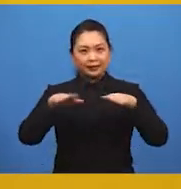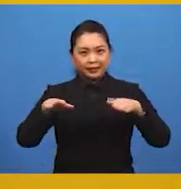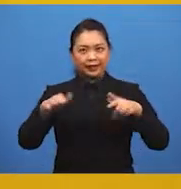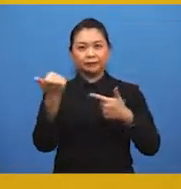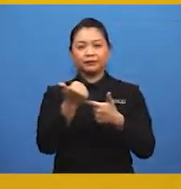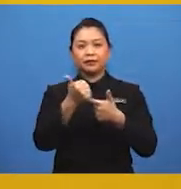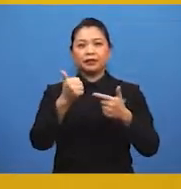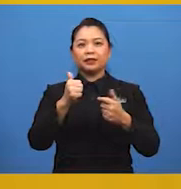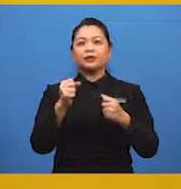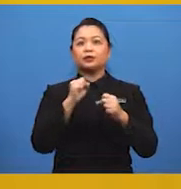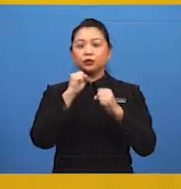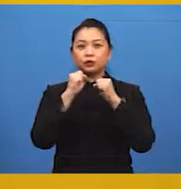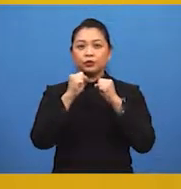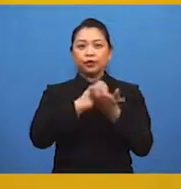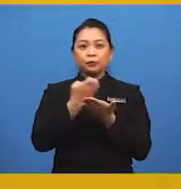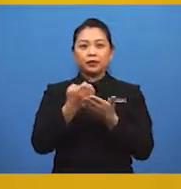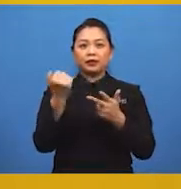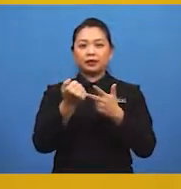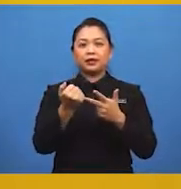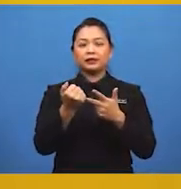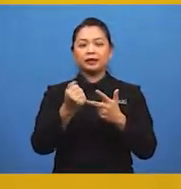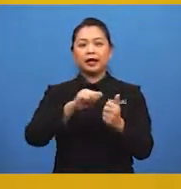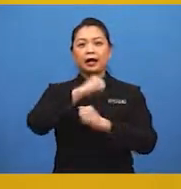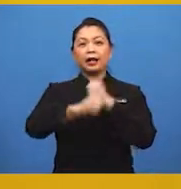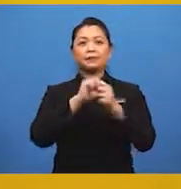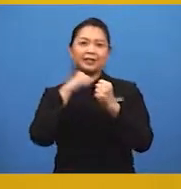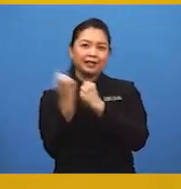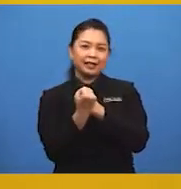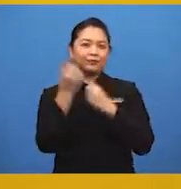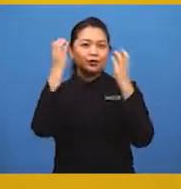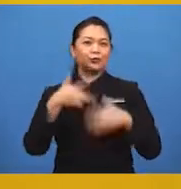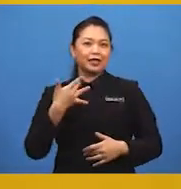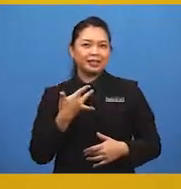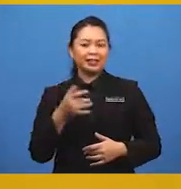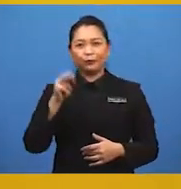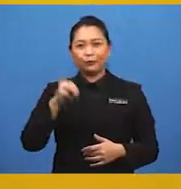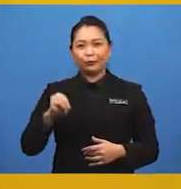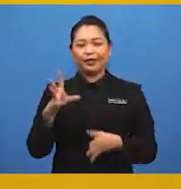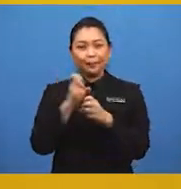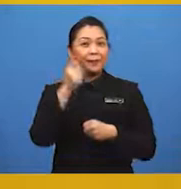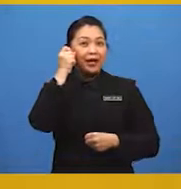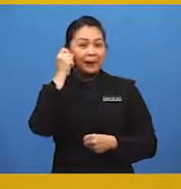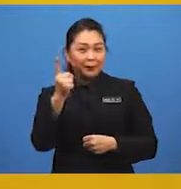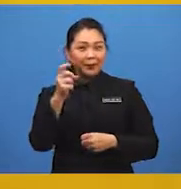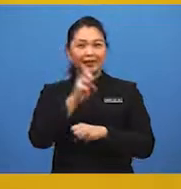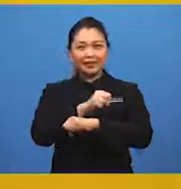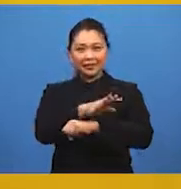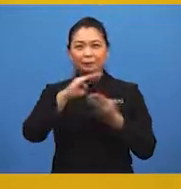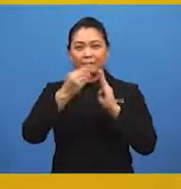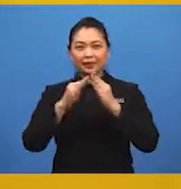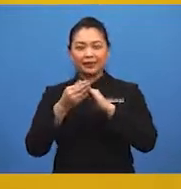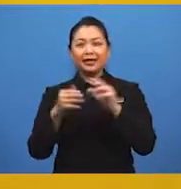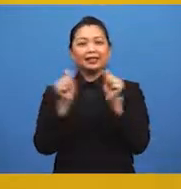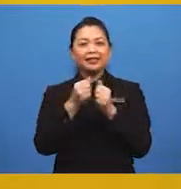sosioekonomi dan kesan alam sekitar. Cikgu rasa murid-murid dapat memahami kesan pembandaran